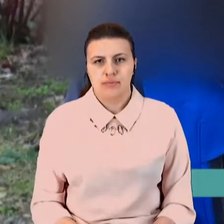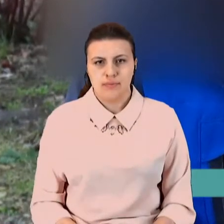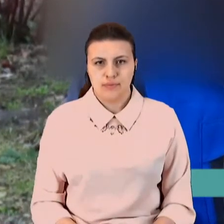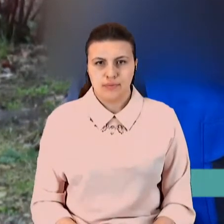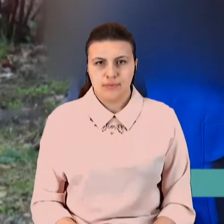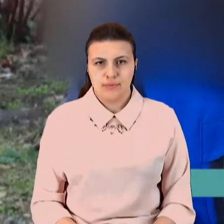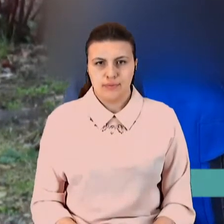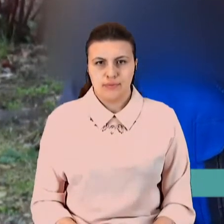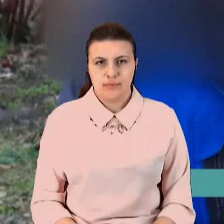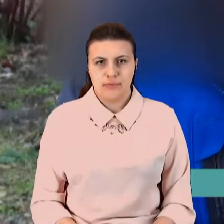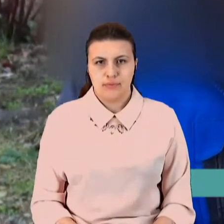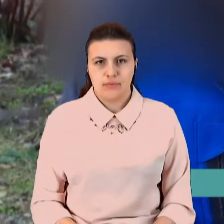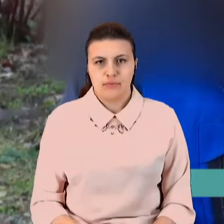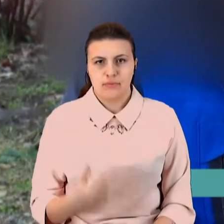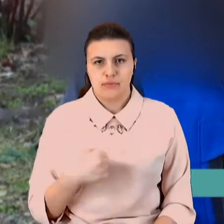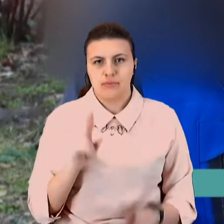Я не знаю.